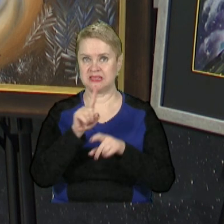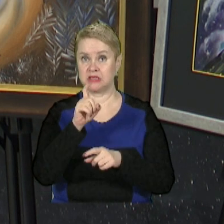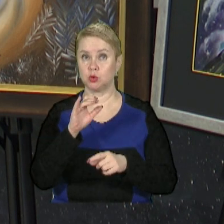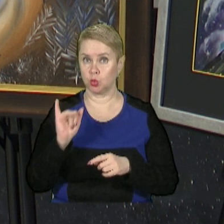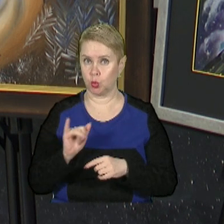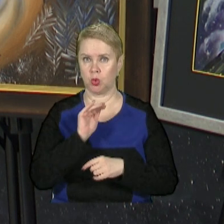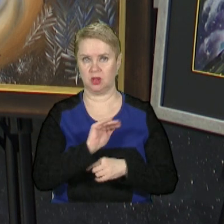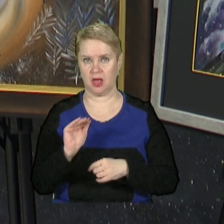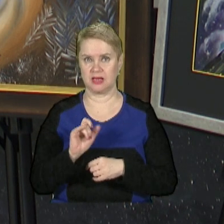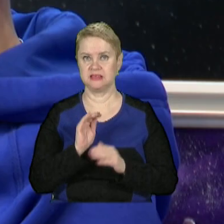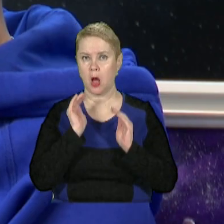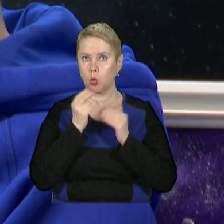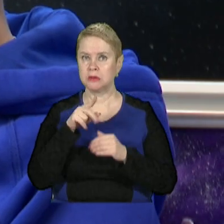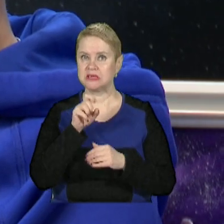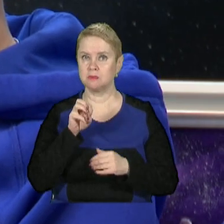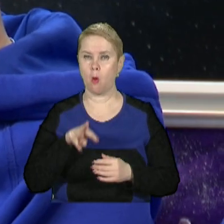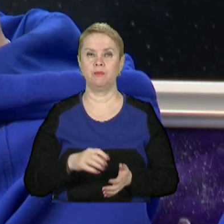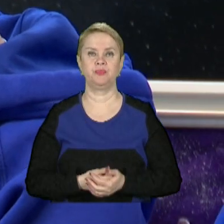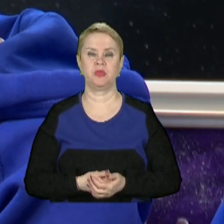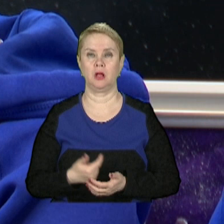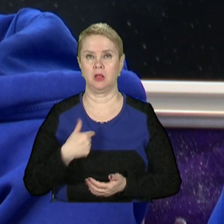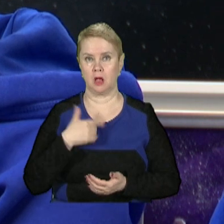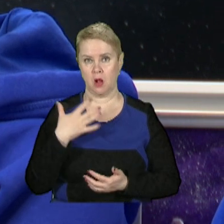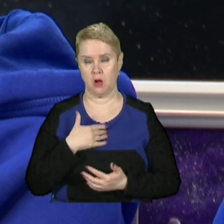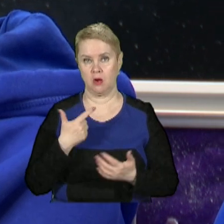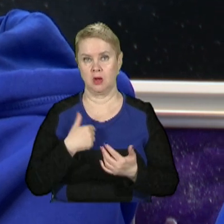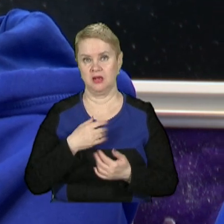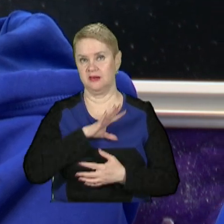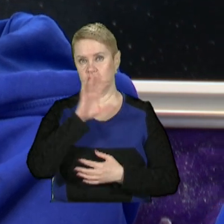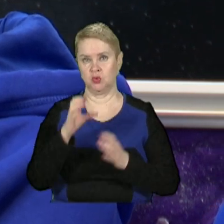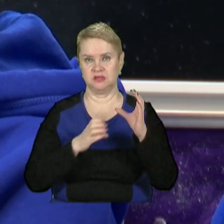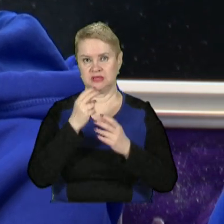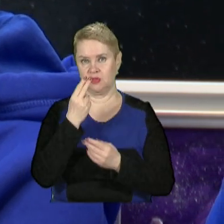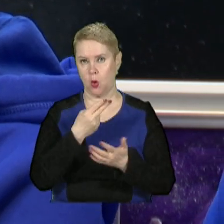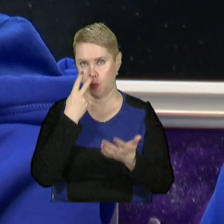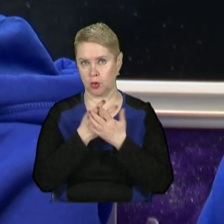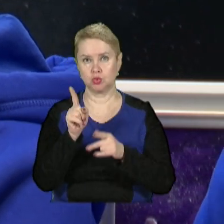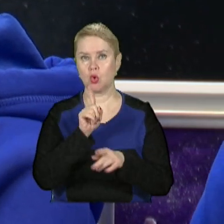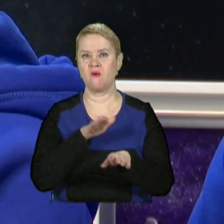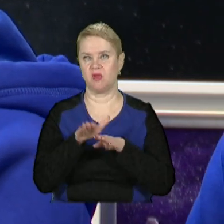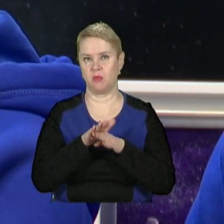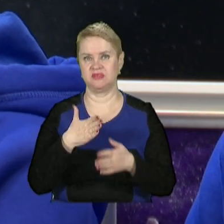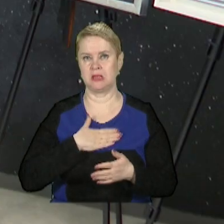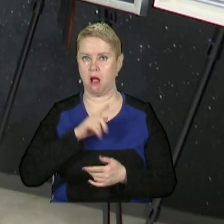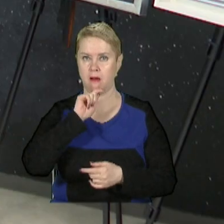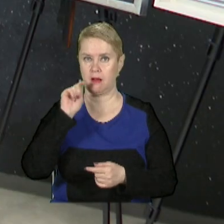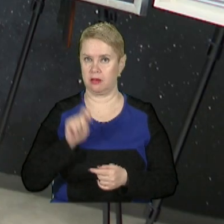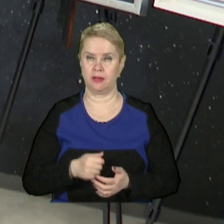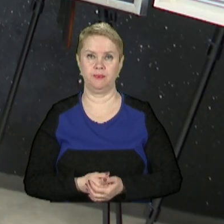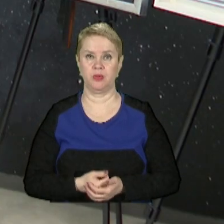ЗСУ та дітям з аутизмом. Я хочу показати цивілізованому світу, що відбувається в нашій країні.